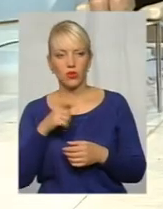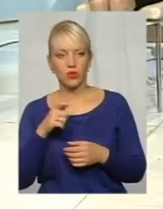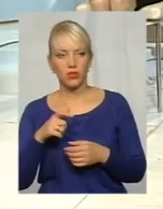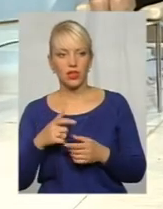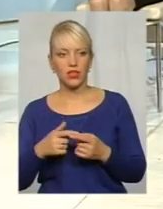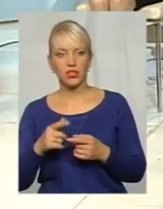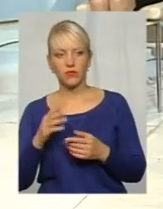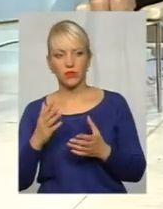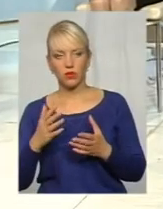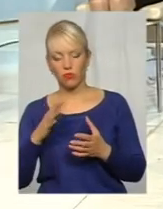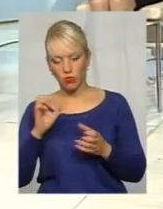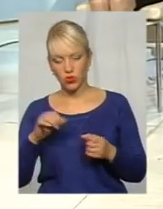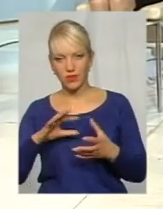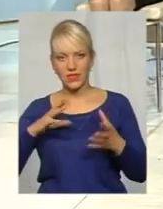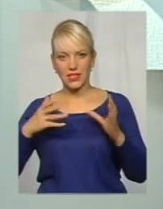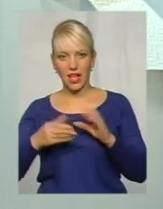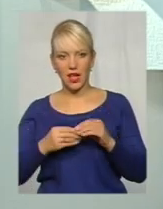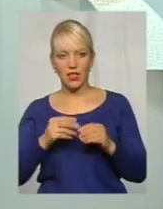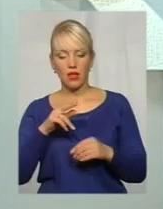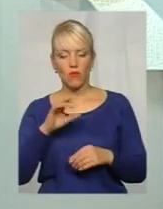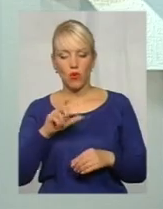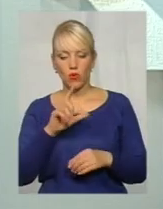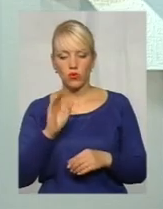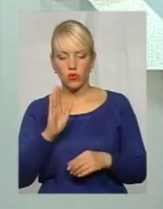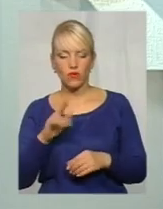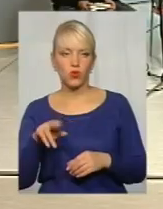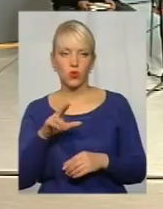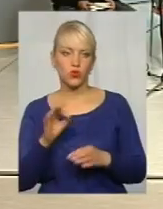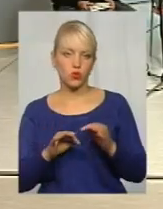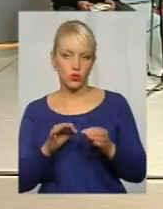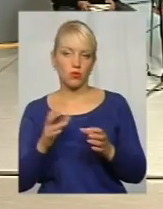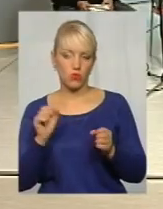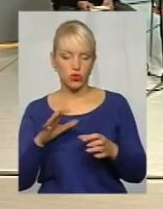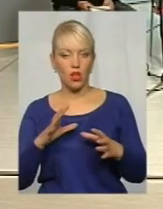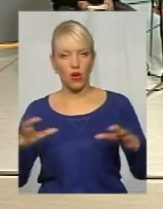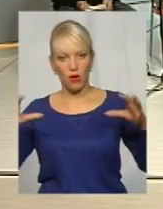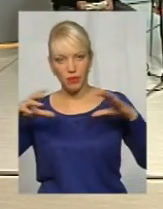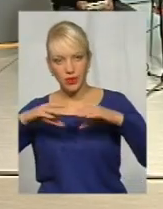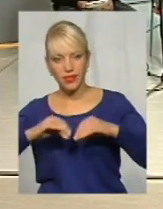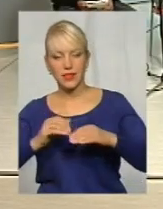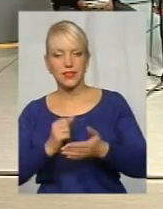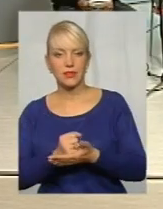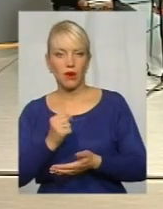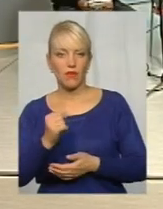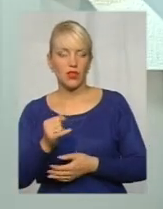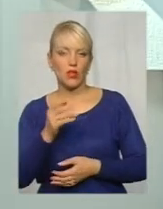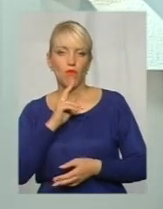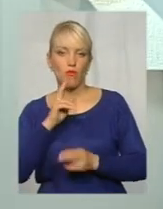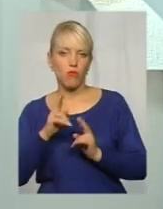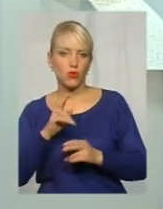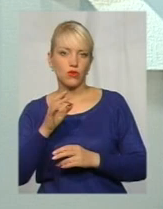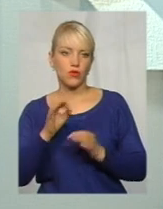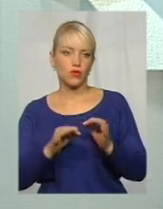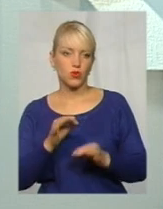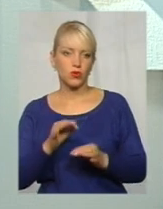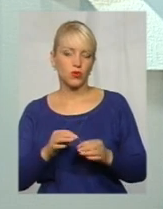загальний позов до суду спрямувати? Звичайно, звичайно. Тобто об'єднатися і спрямувати позов до суду? це не проблема. Єдине, що буде